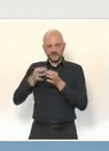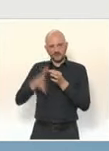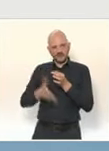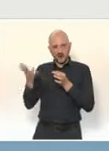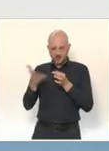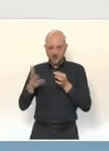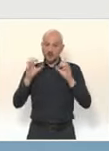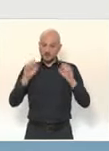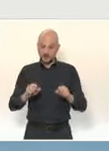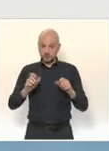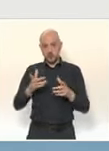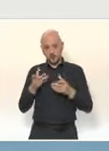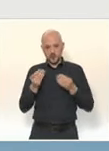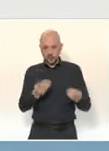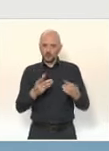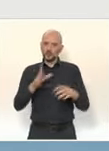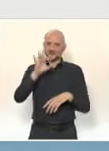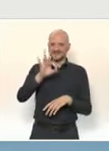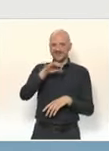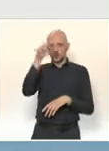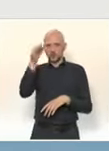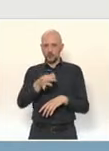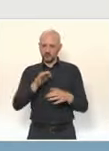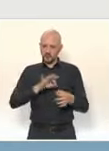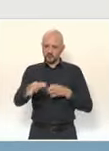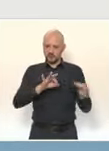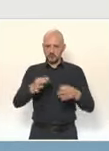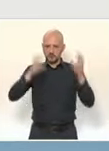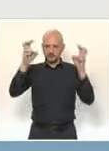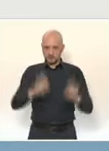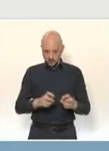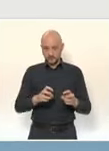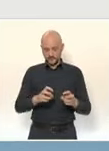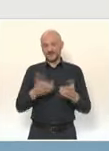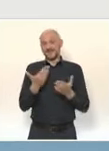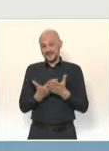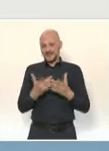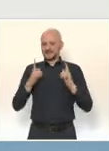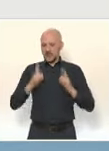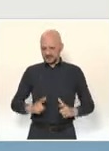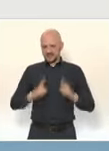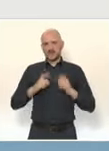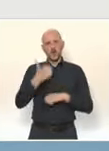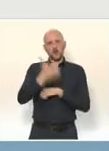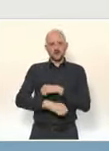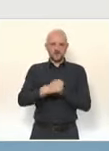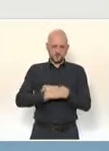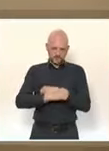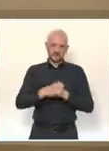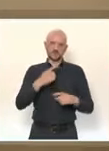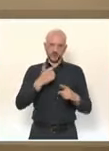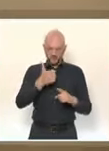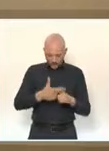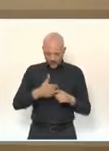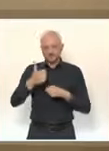par cette pratique. Pour les lycéens, donc cet autotest aura lieu une fois par semaine. La semaine du 3 mai sera l'occasion